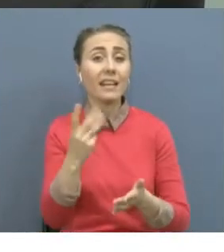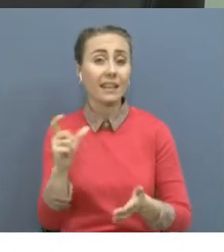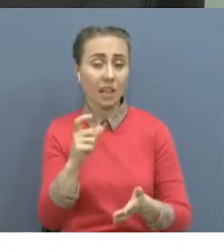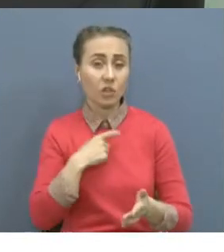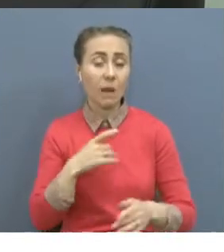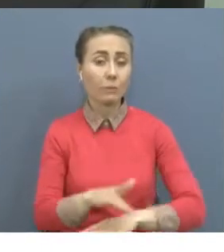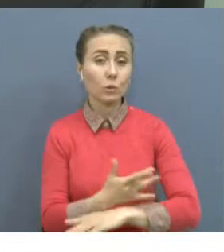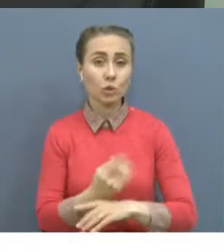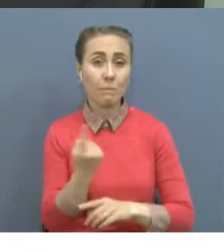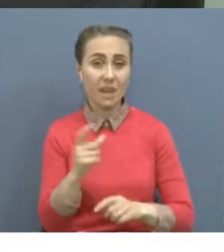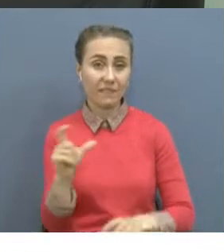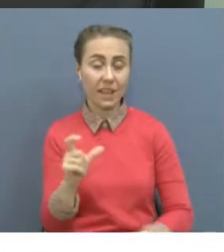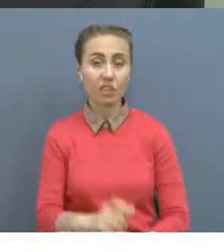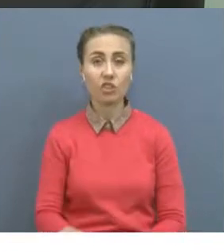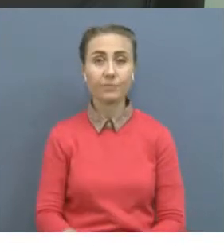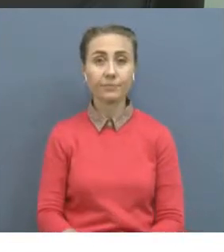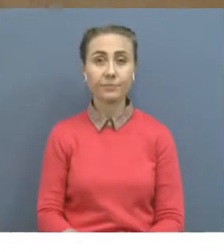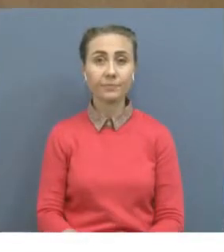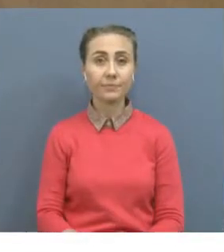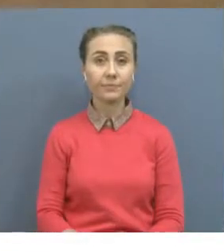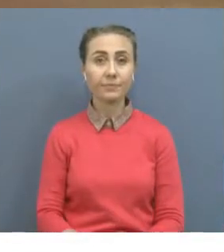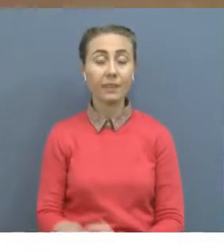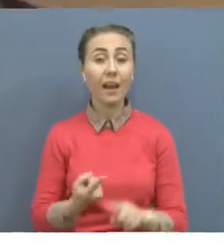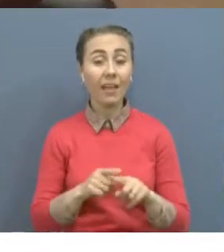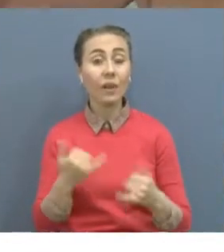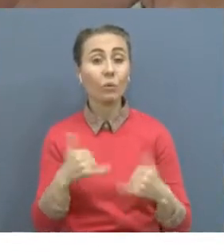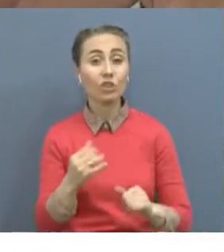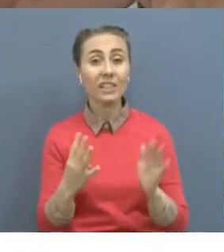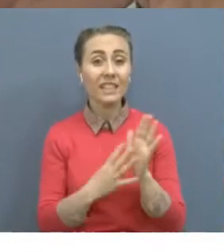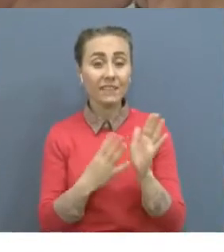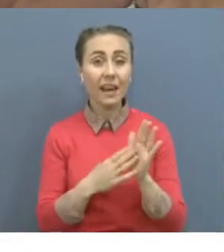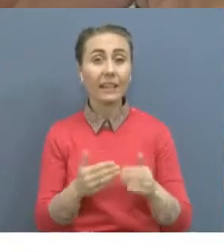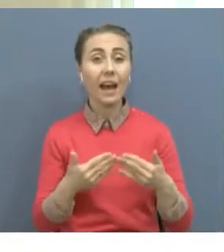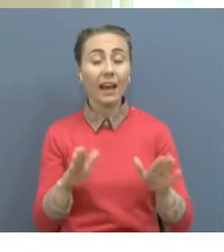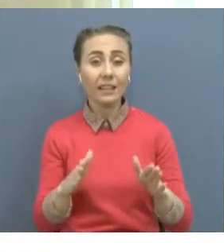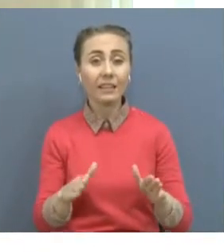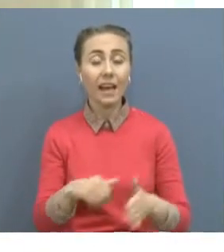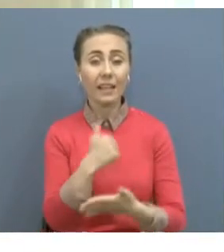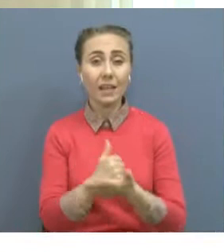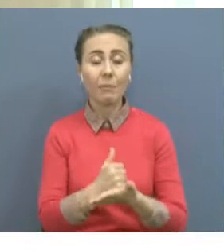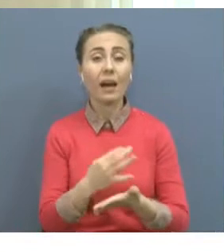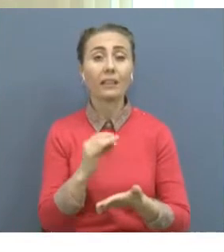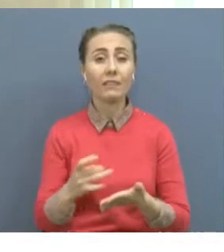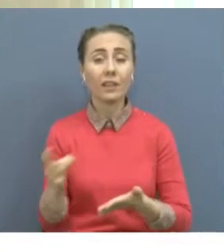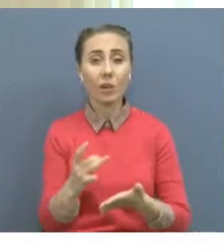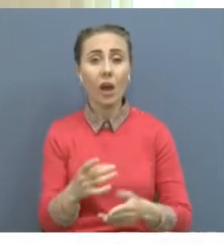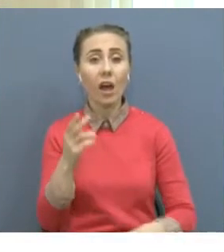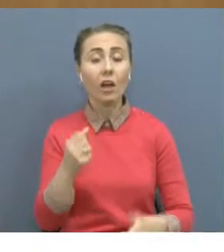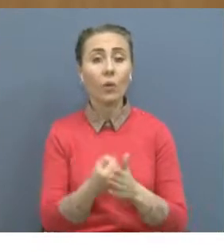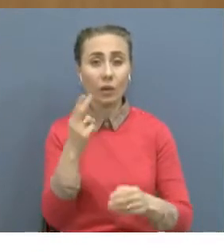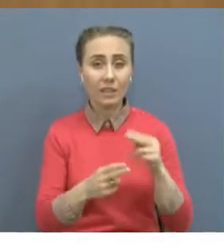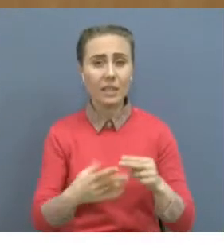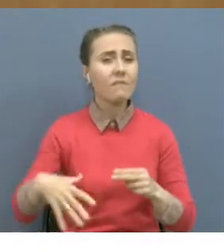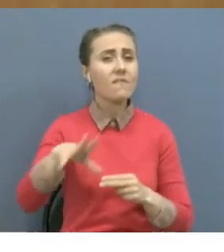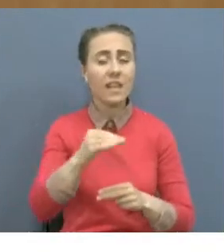Бұл ақымылы облысындағы 17 аудаммен екі қалада ашылы отырған 9-шы ашыға кімдік. Жыл сонады ин осындай сервистік әкімдіктер барлық өмірді ашылат